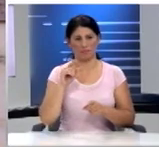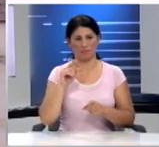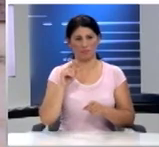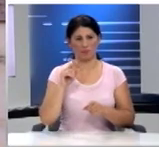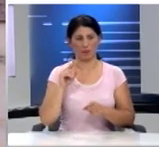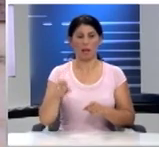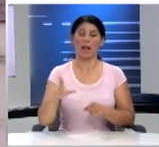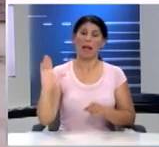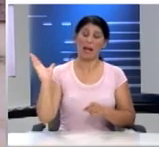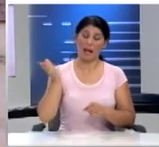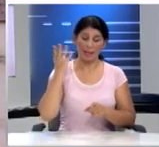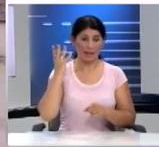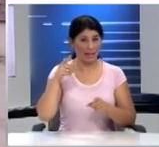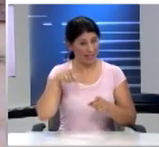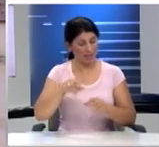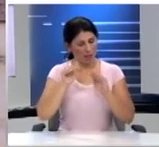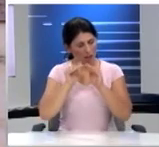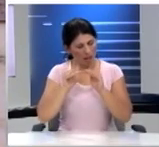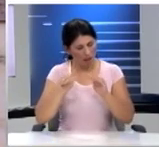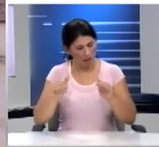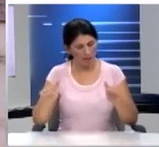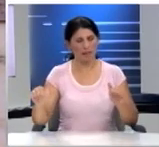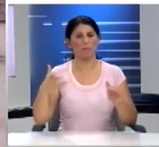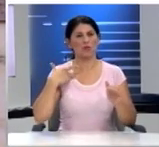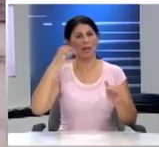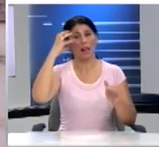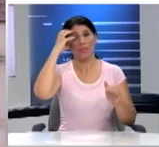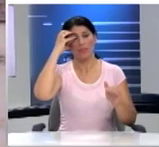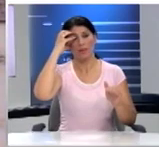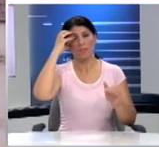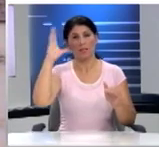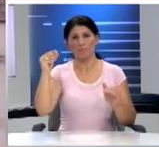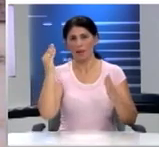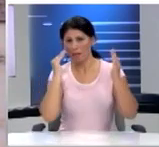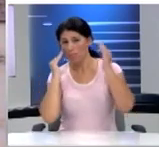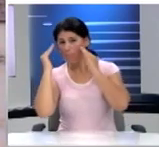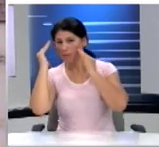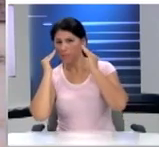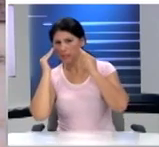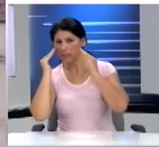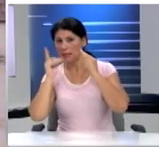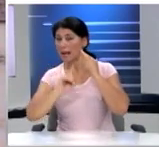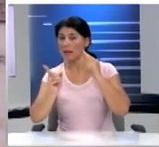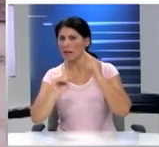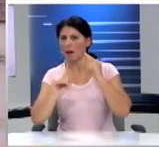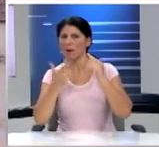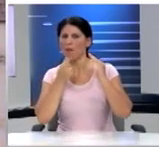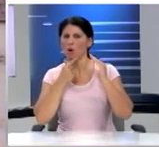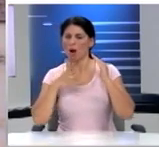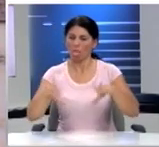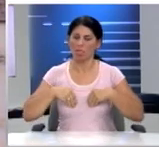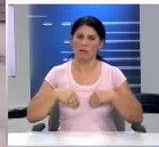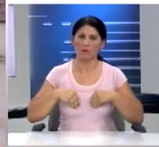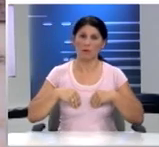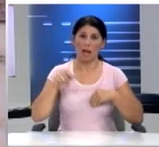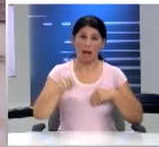απιστάν». Δηλαδή να είσαι νυφάλιος και να θυμάσαι να είσαι δίσπιστος. Αυτή η προτροπή του